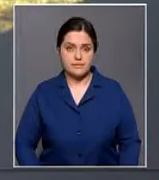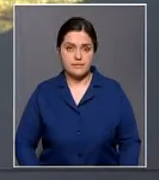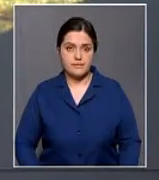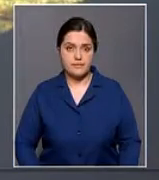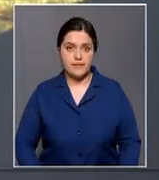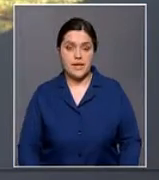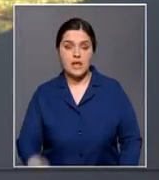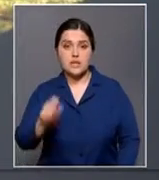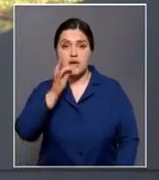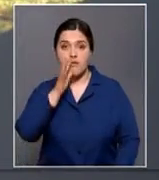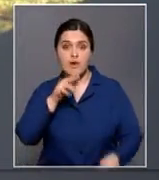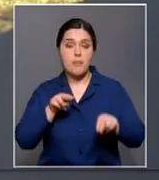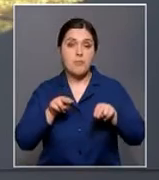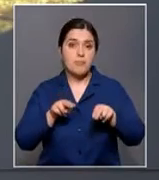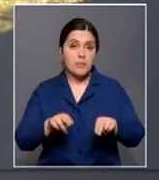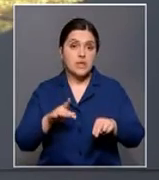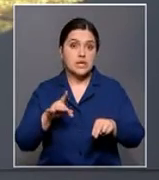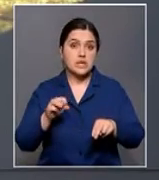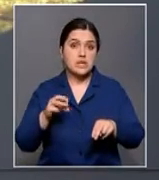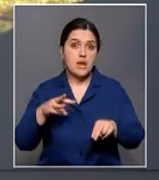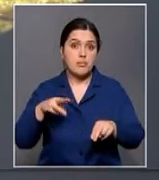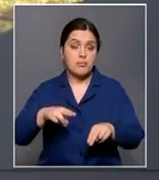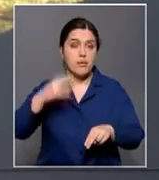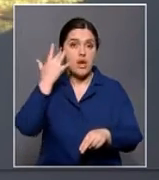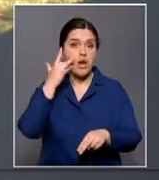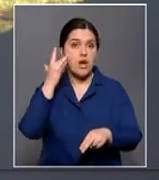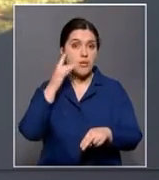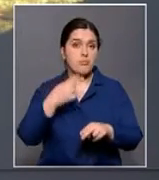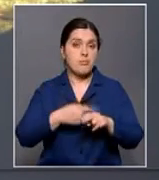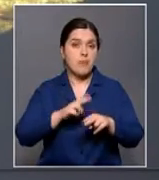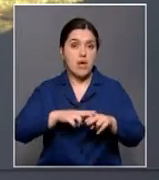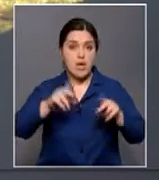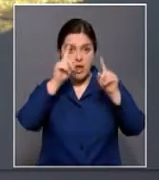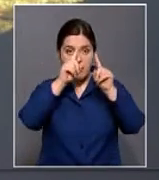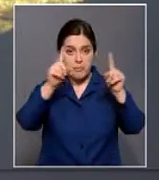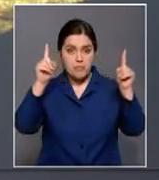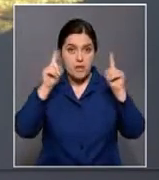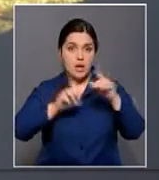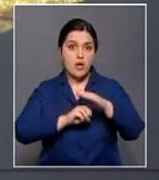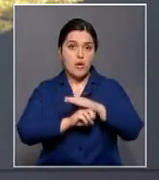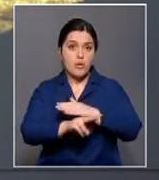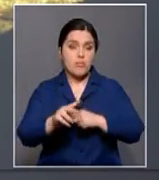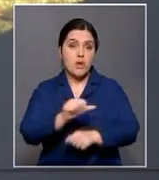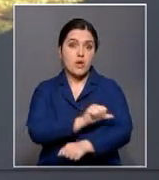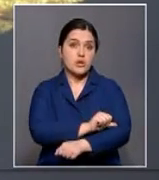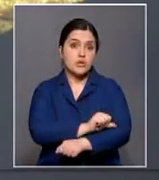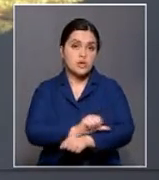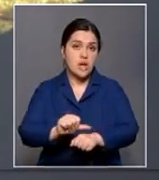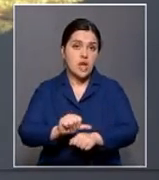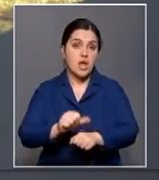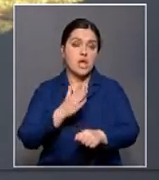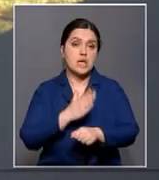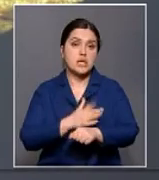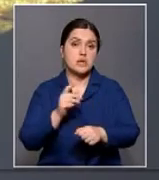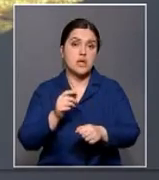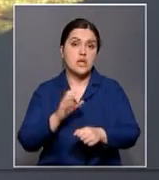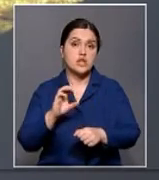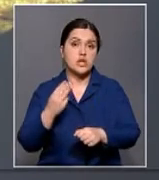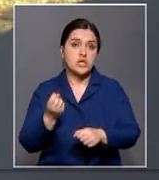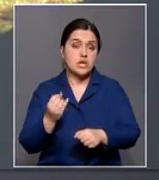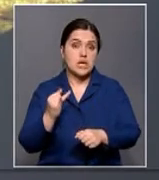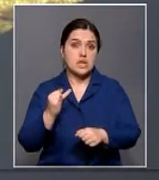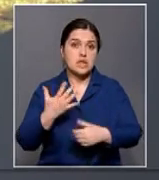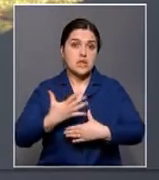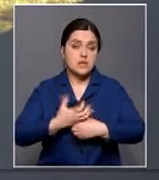За время президентства Дональда Трампа число мексиканских мигрантов, нелегально пересекающих сухопутную границу США и Мексики,